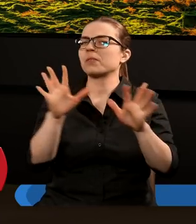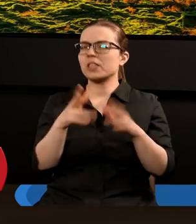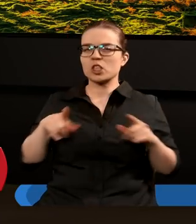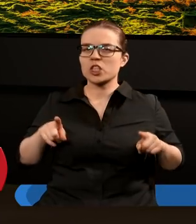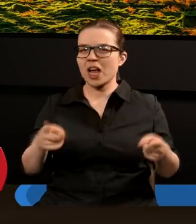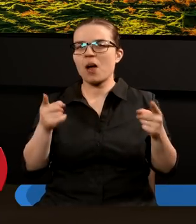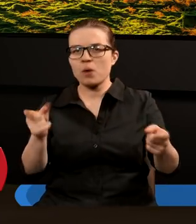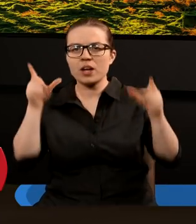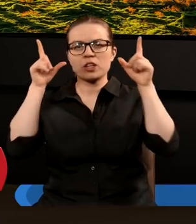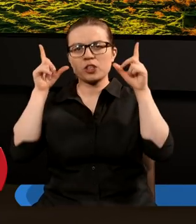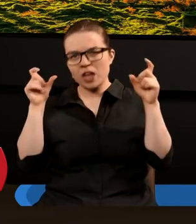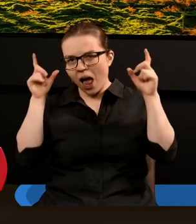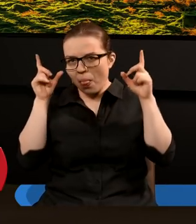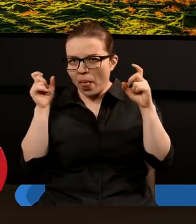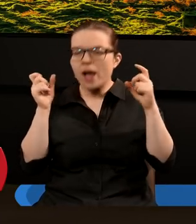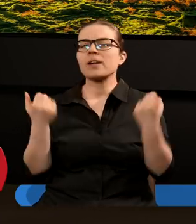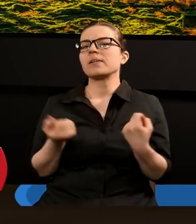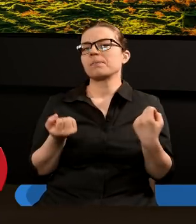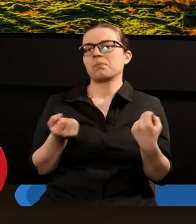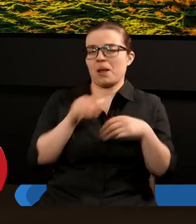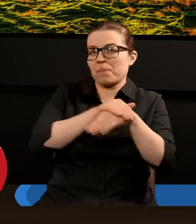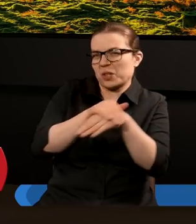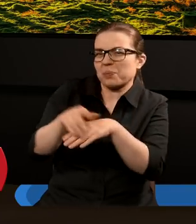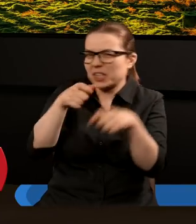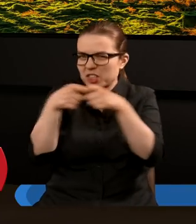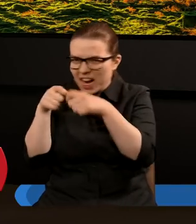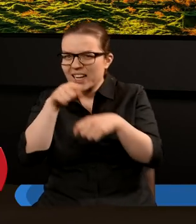szatana, pewnych jego również sprzymierzeńców.